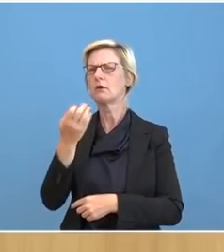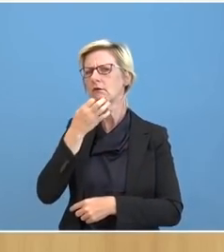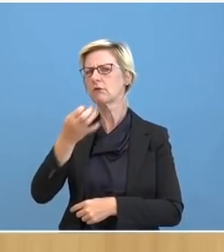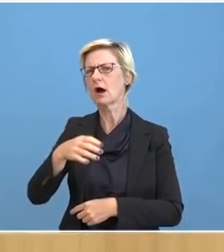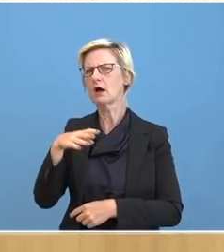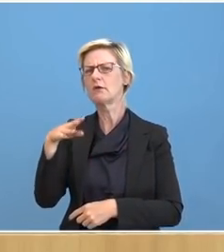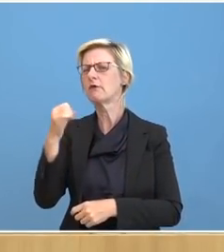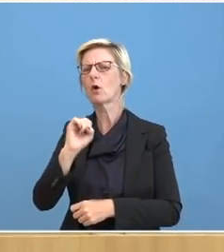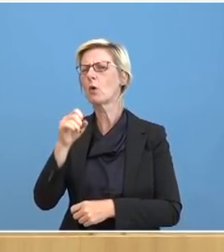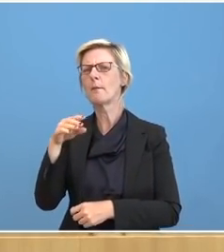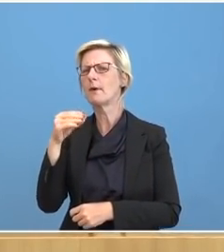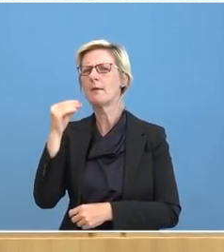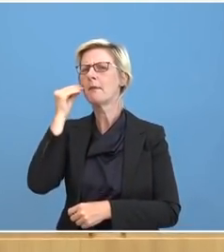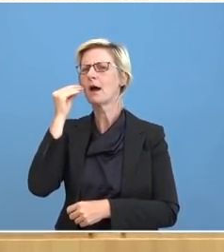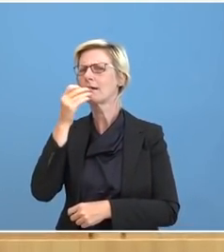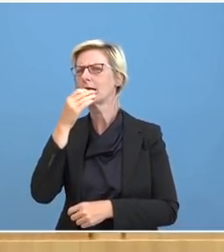Putin angerufen hat.